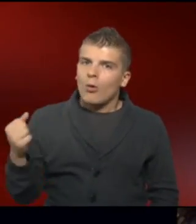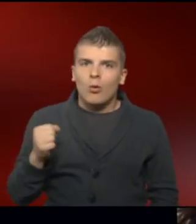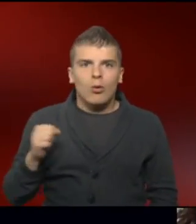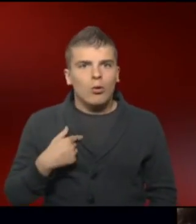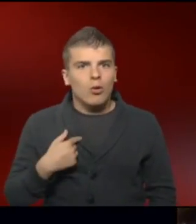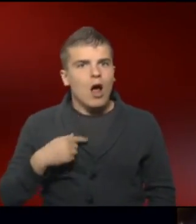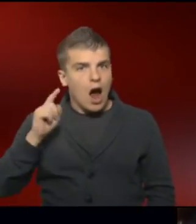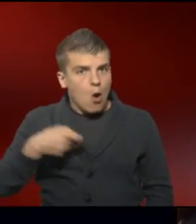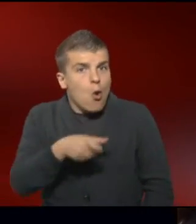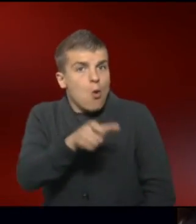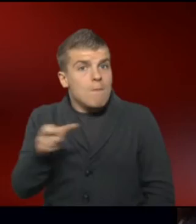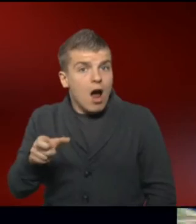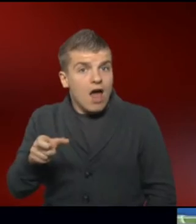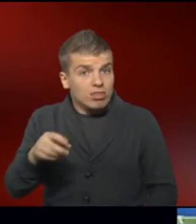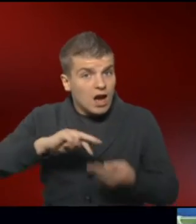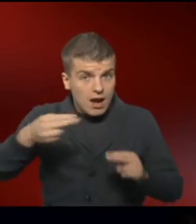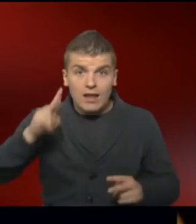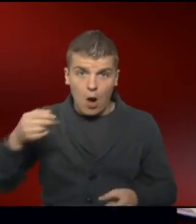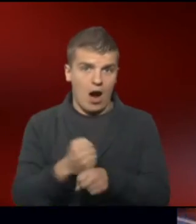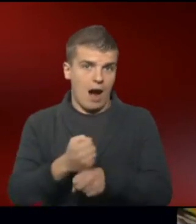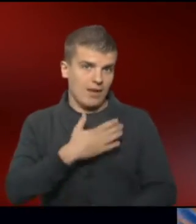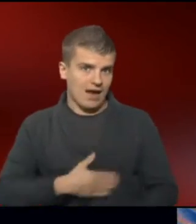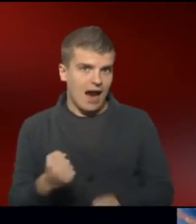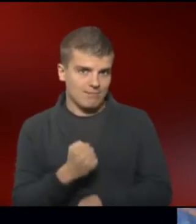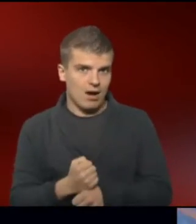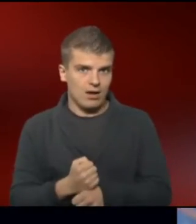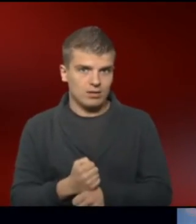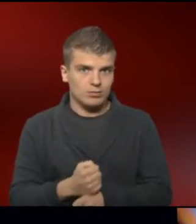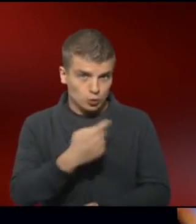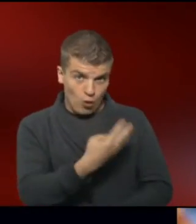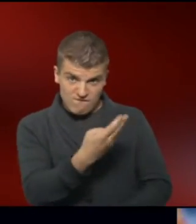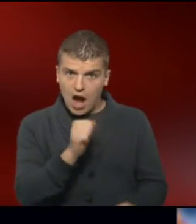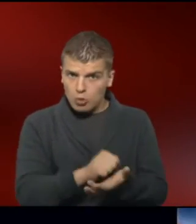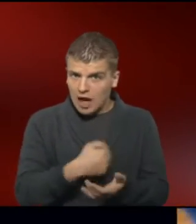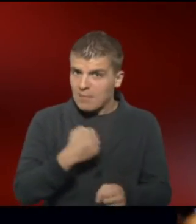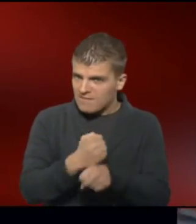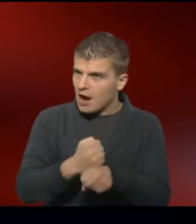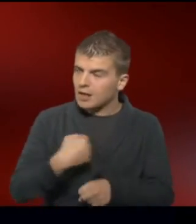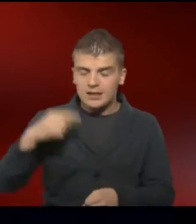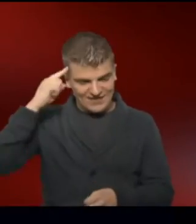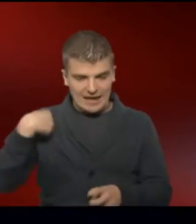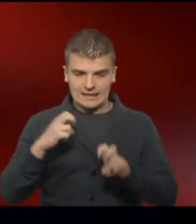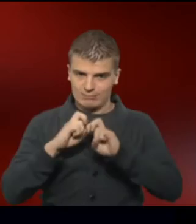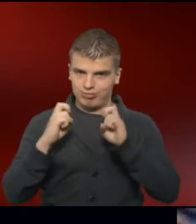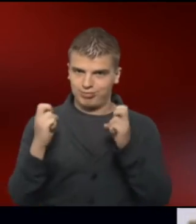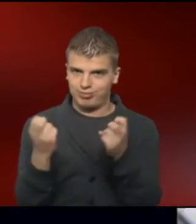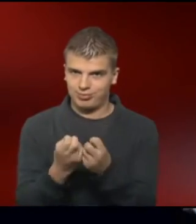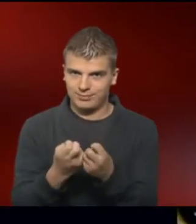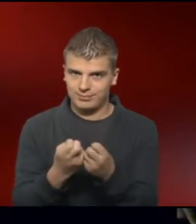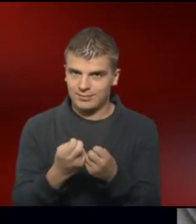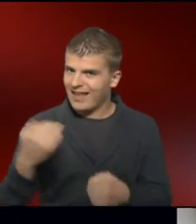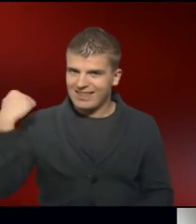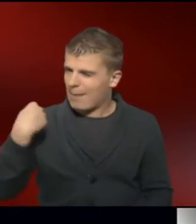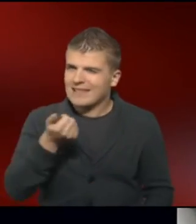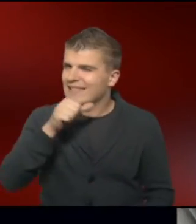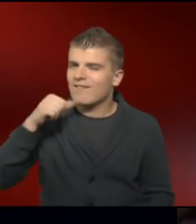Humangenetiker machen ihre Arbeit gerne. Jetzt waren die vier Ausgaben fertig. Ich kann mich noch an die Sitzung erinnern. Ich hatte damals noch nicht